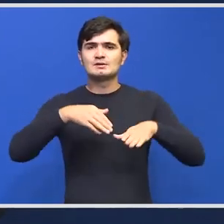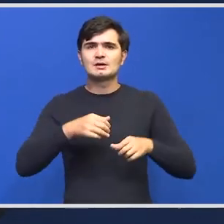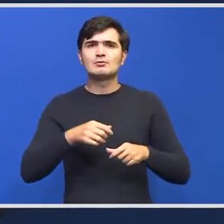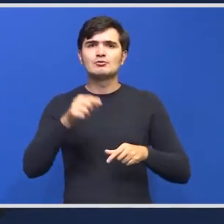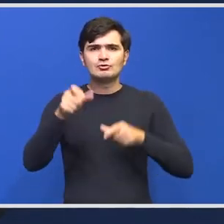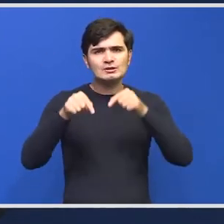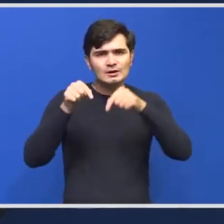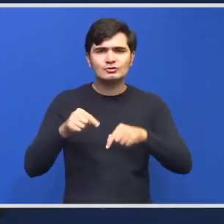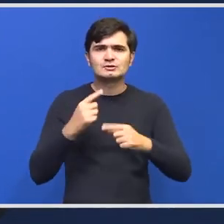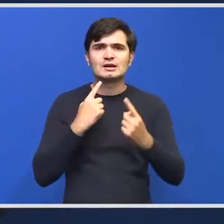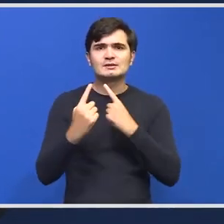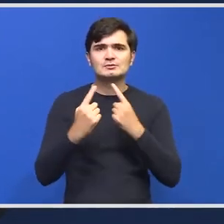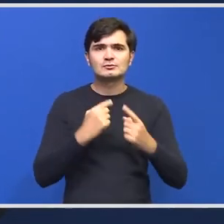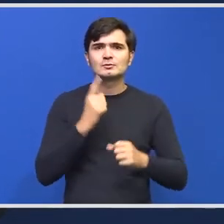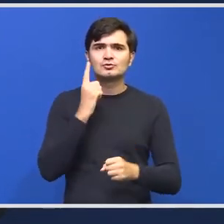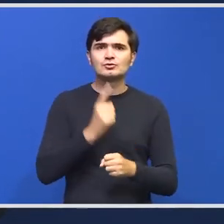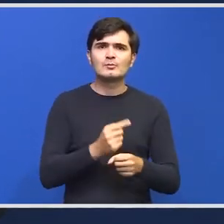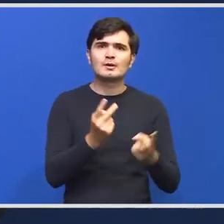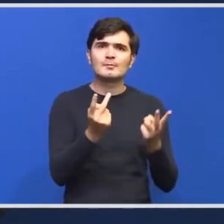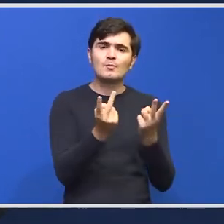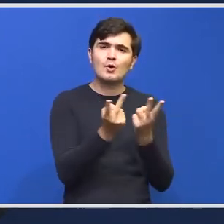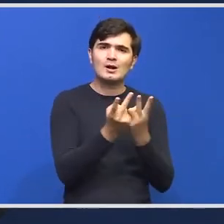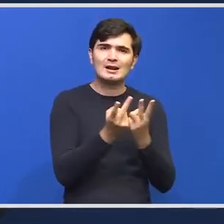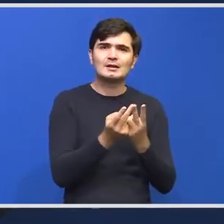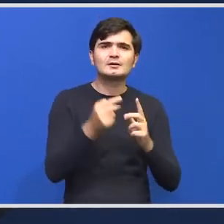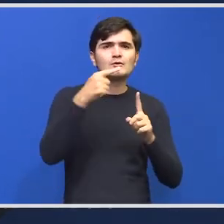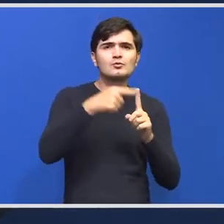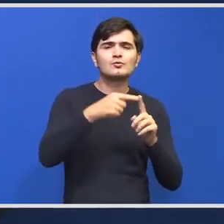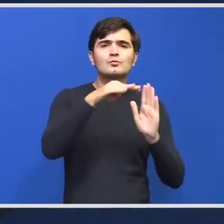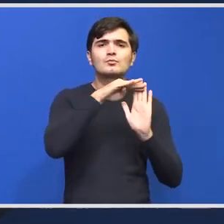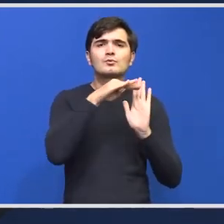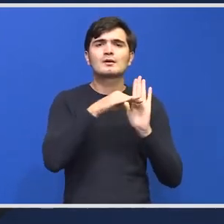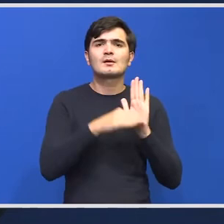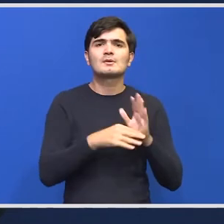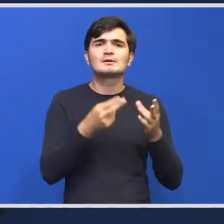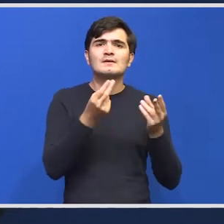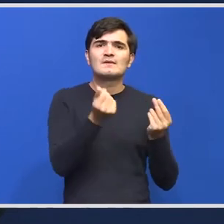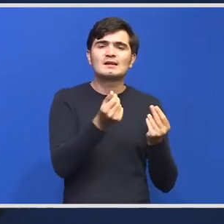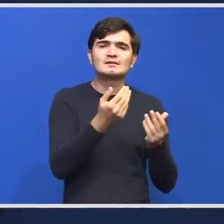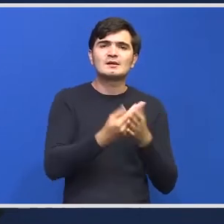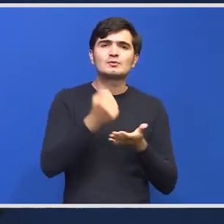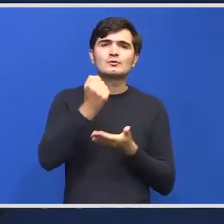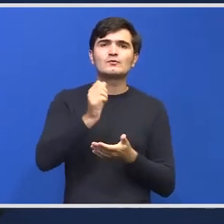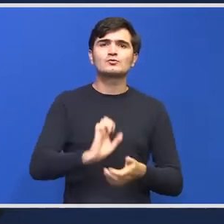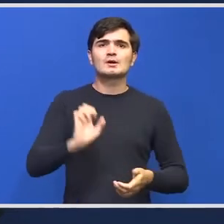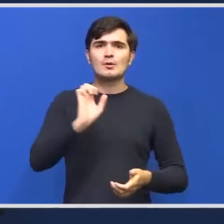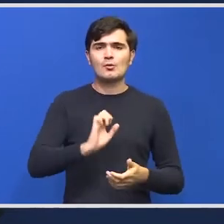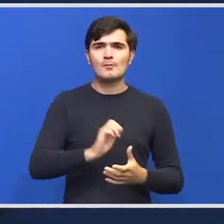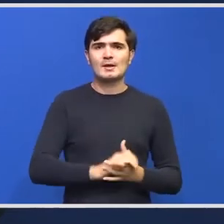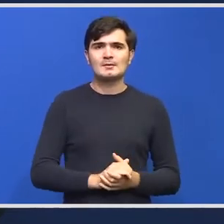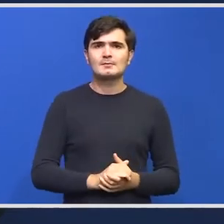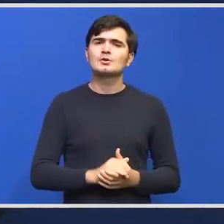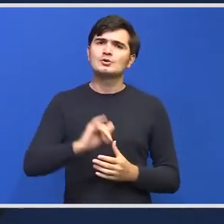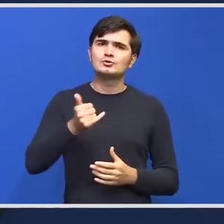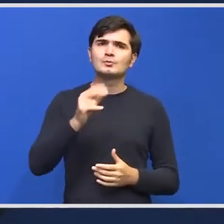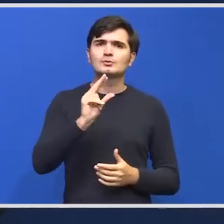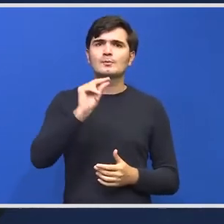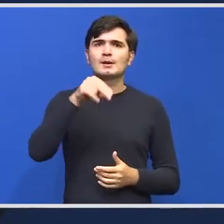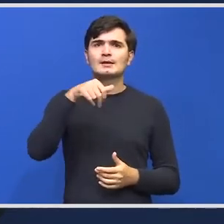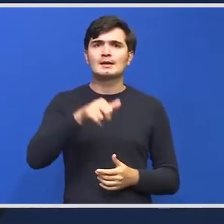dar care trebuiesc corelate cu programele de finanțare pe fonduri europene inclusiv PNR.